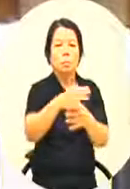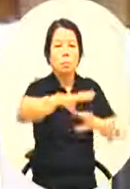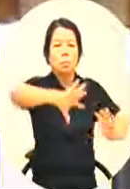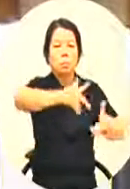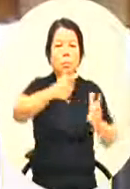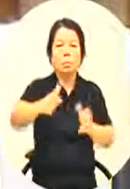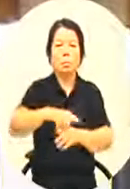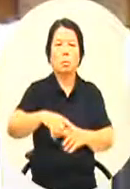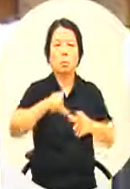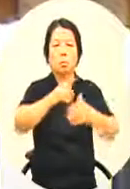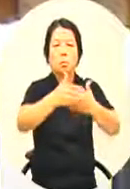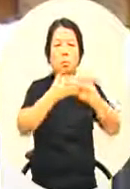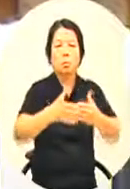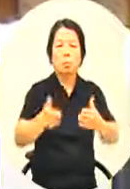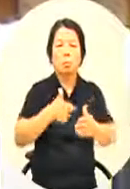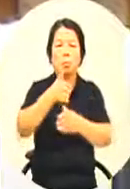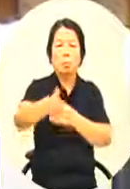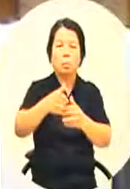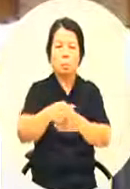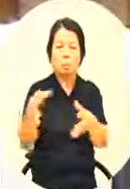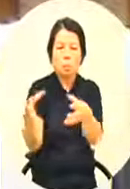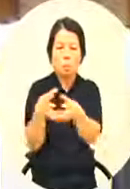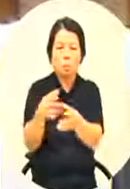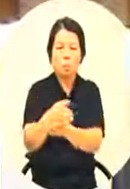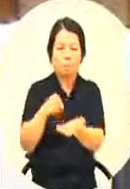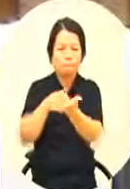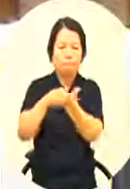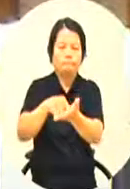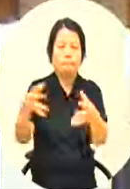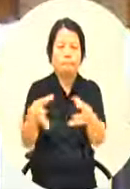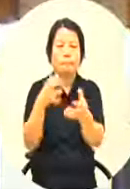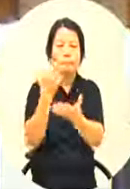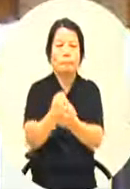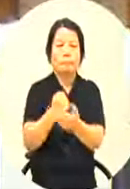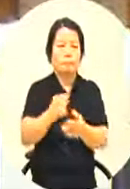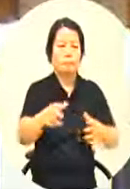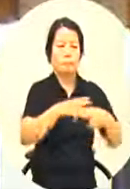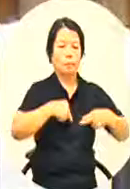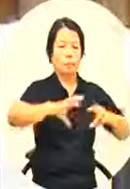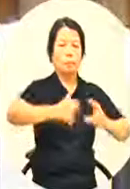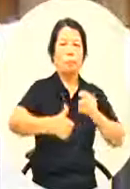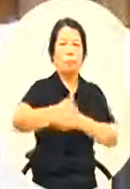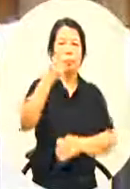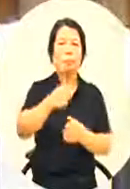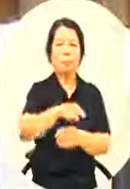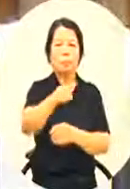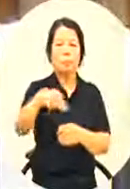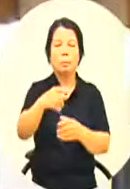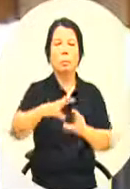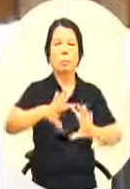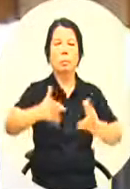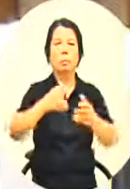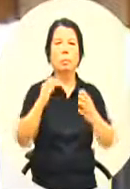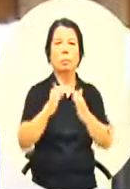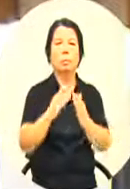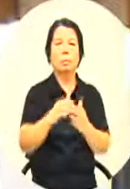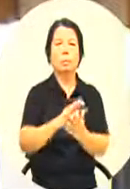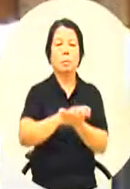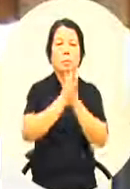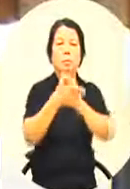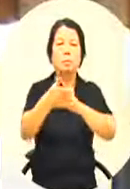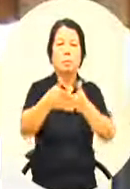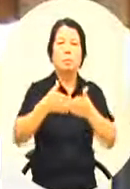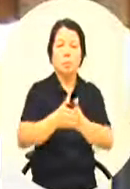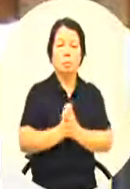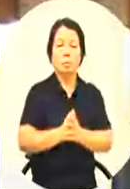大国真相要去争取他们合作有办法让蔡英文总统将这些国家变成是他要